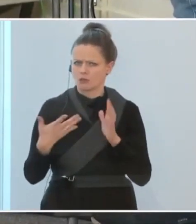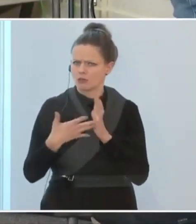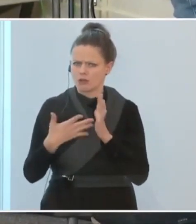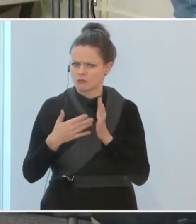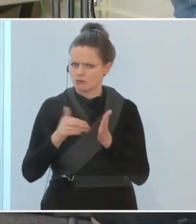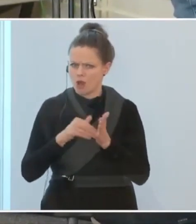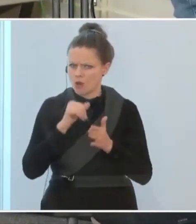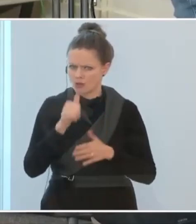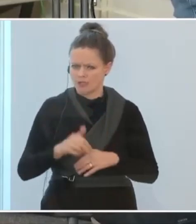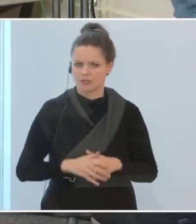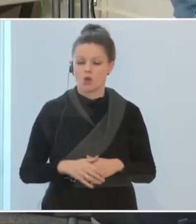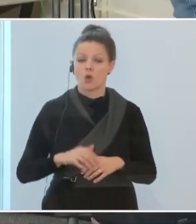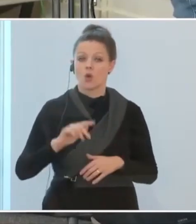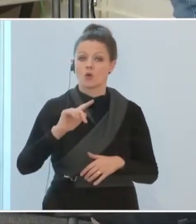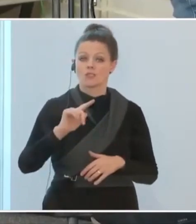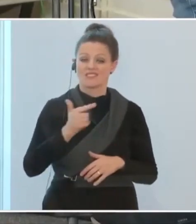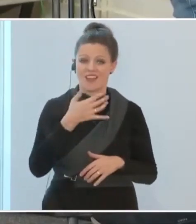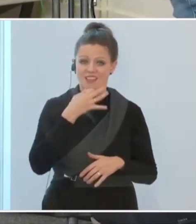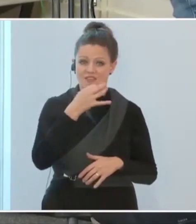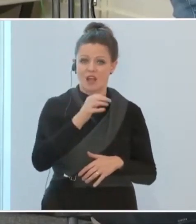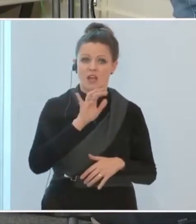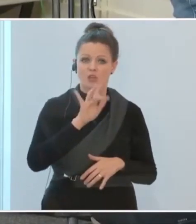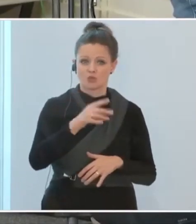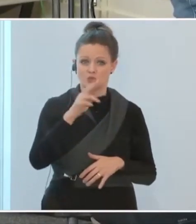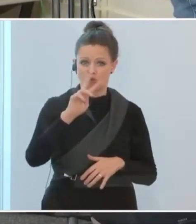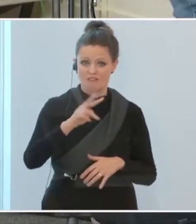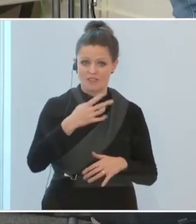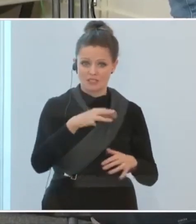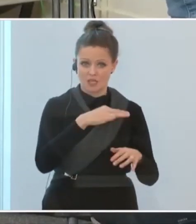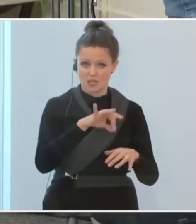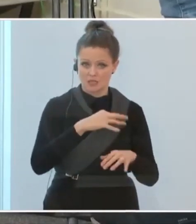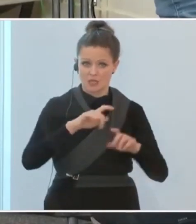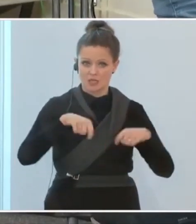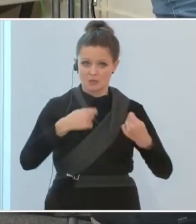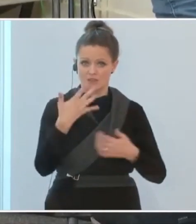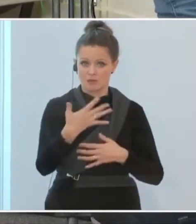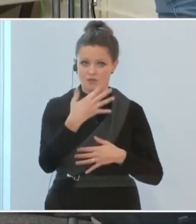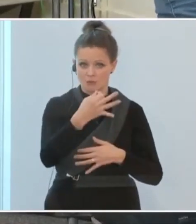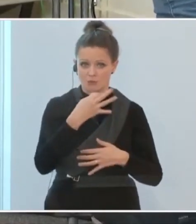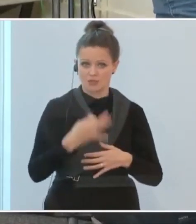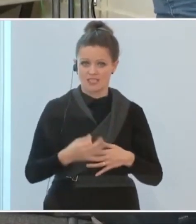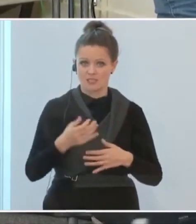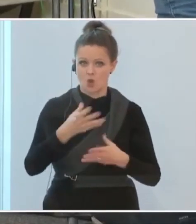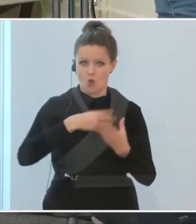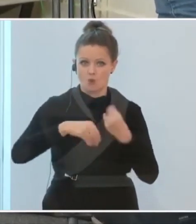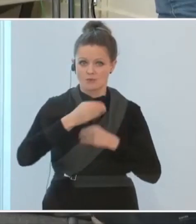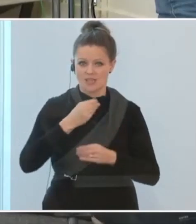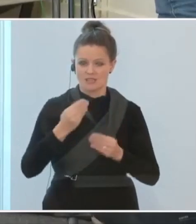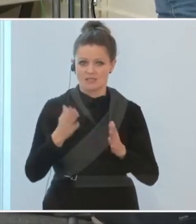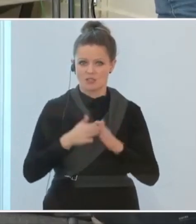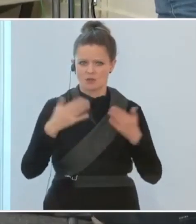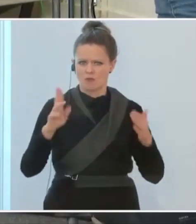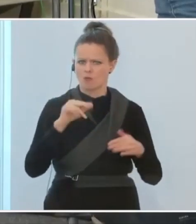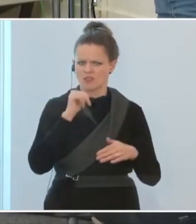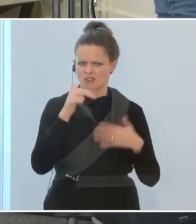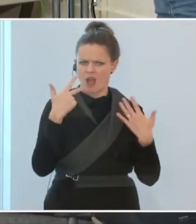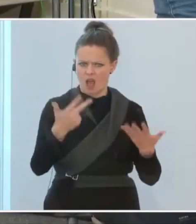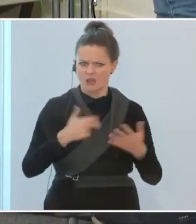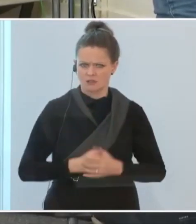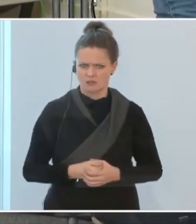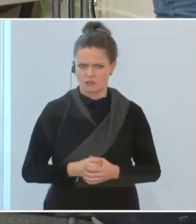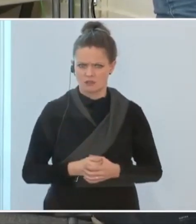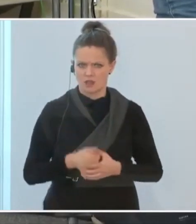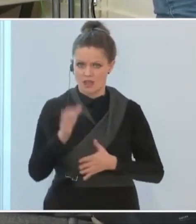Frage an den Vizekanzler noch. Jetzt gibt es 50% Umsatzentschädigung, warum nicht 80? Also war das im